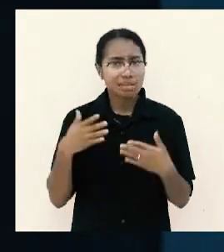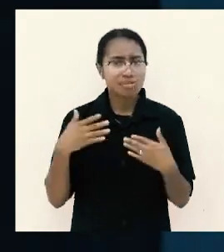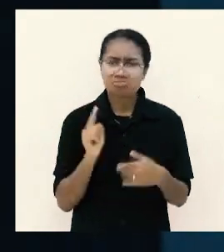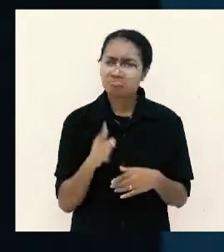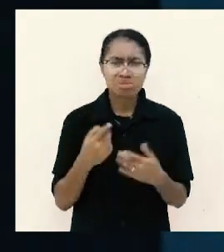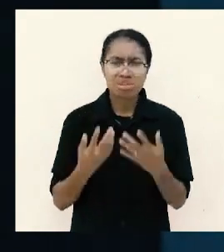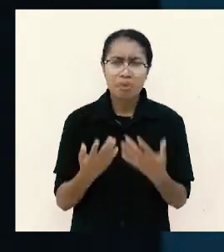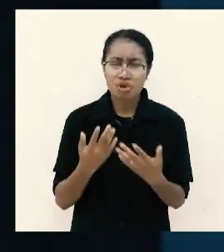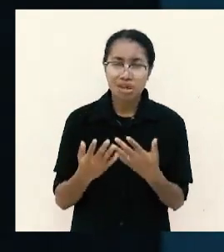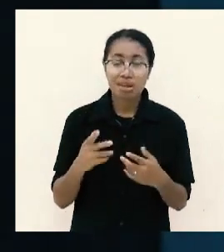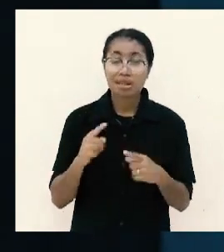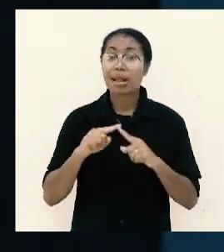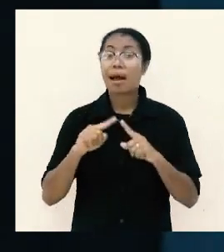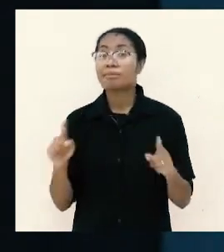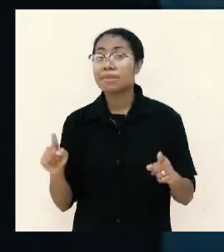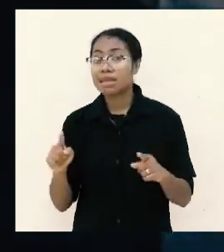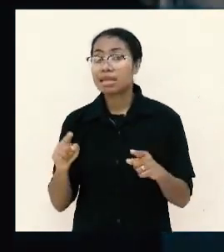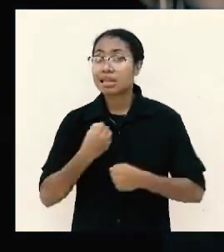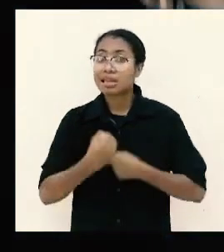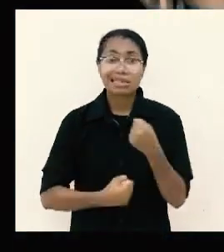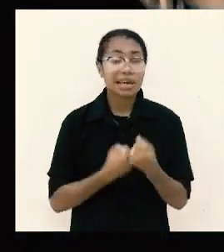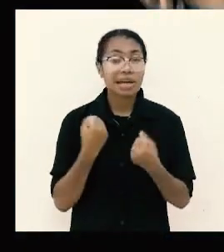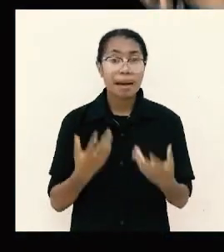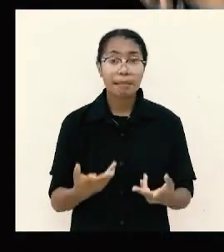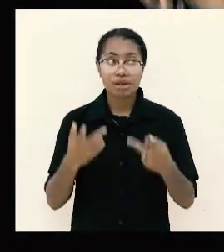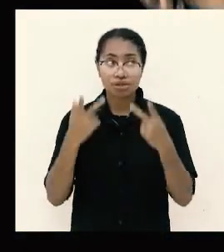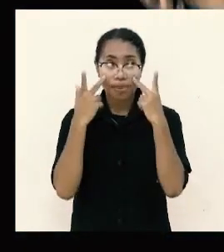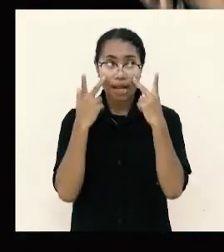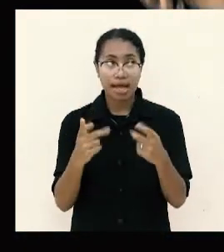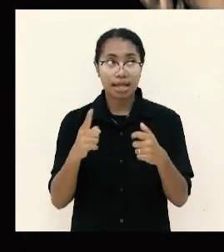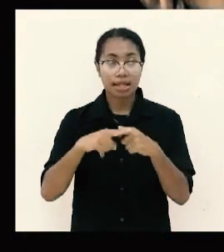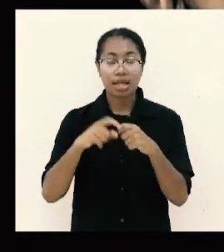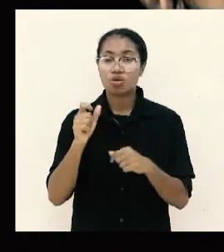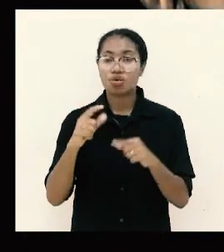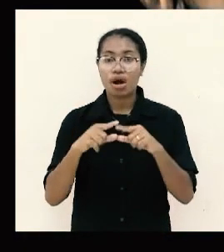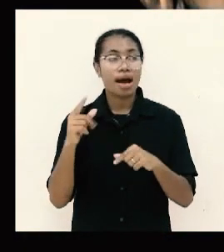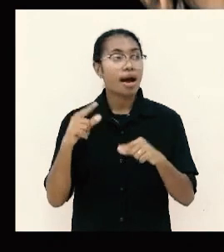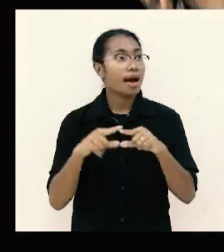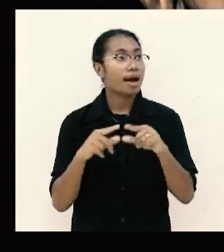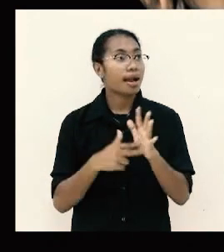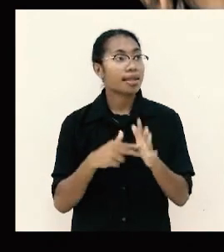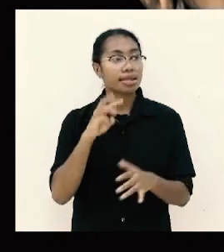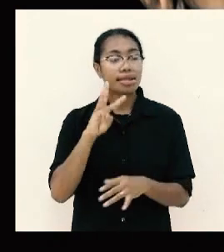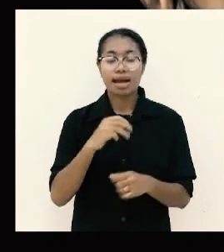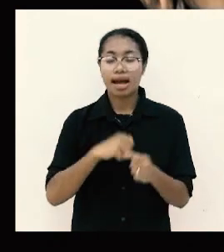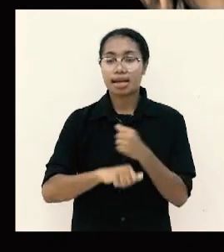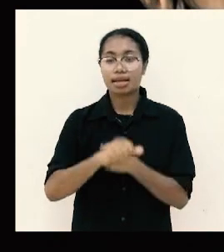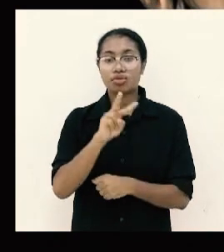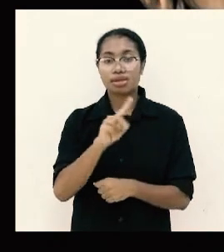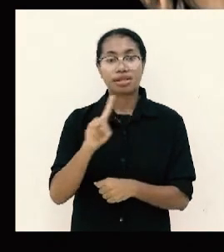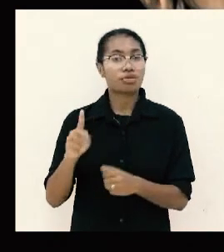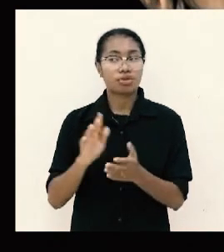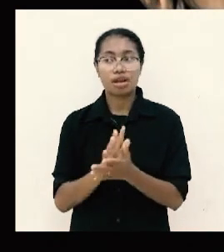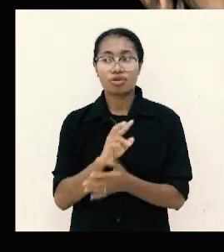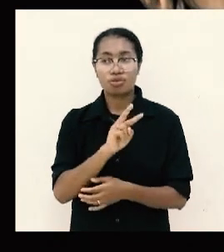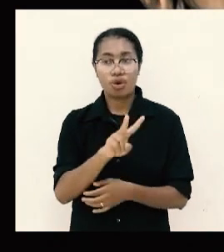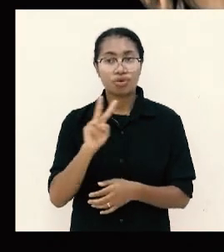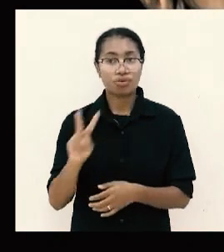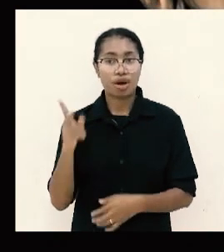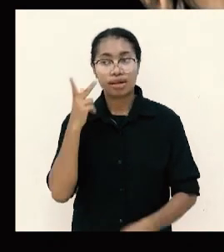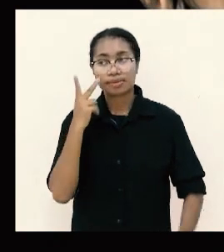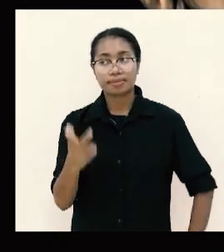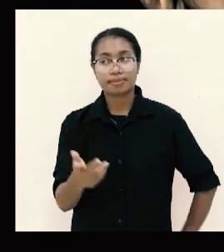coba lihat keluaran 3 21 22 dan aku akan membuat orang Mesir